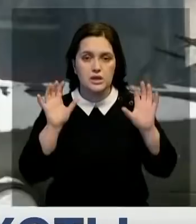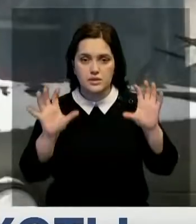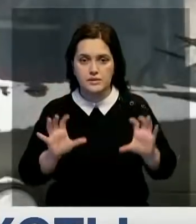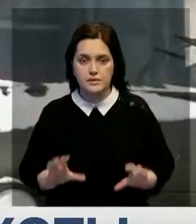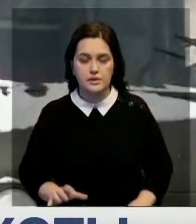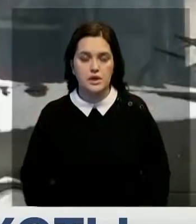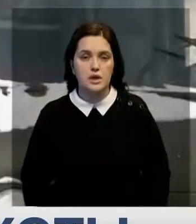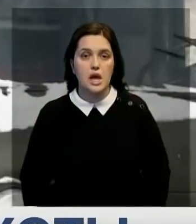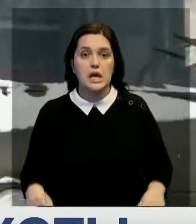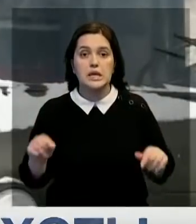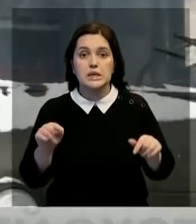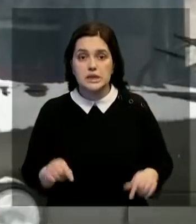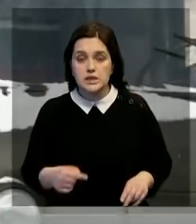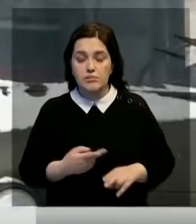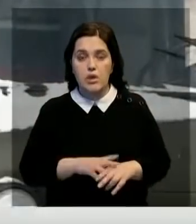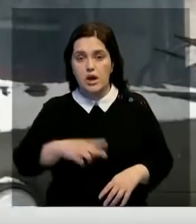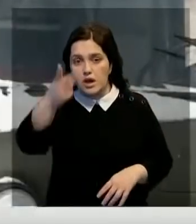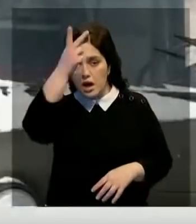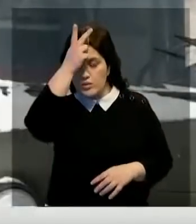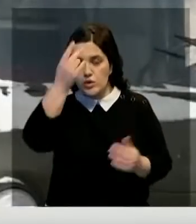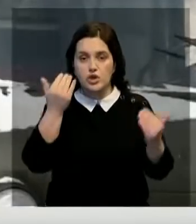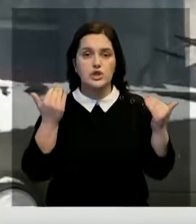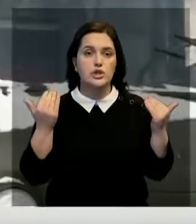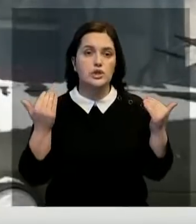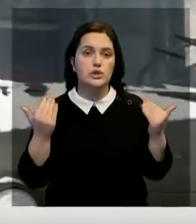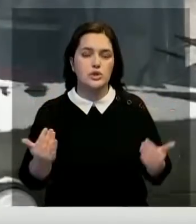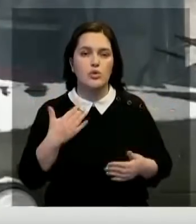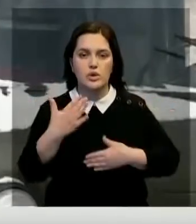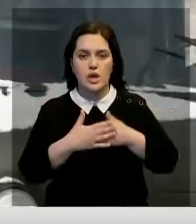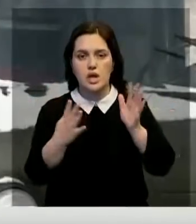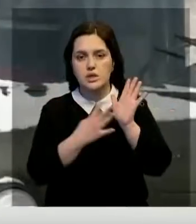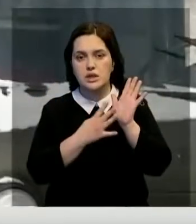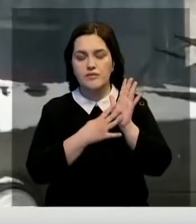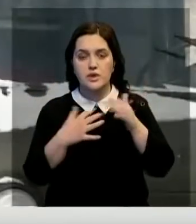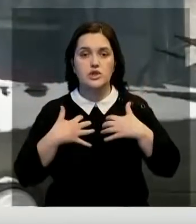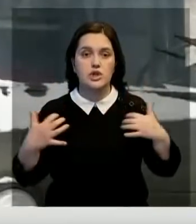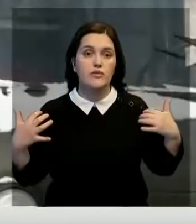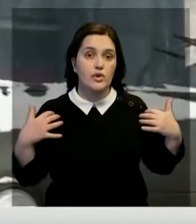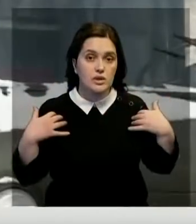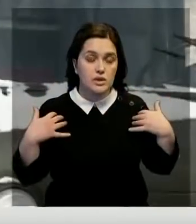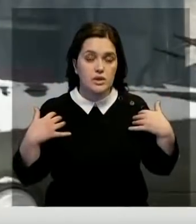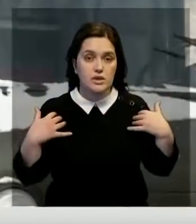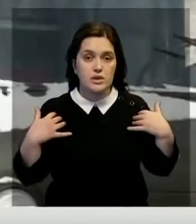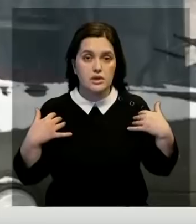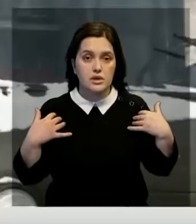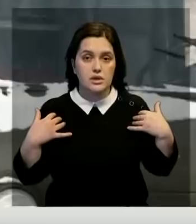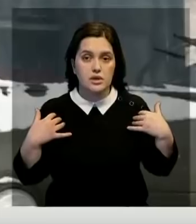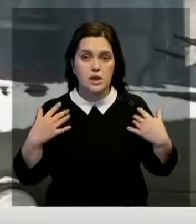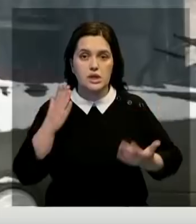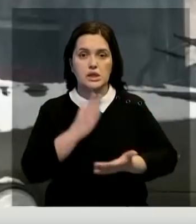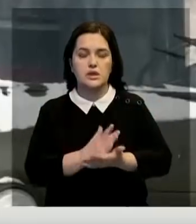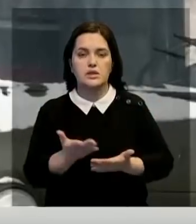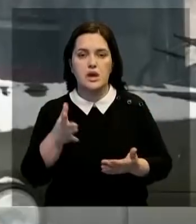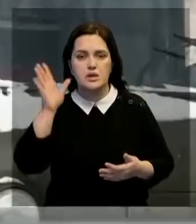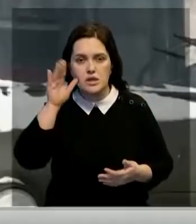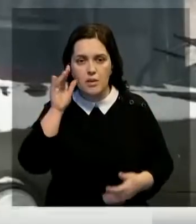Здесь косуля, здесь у меня вот в данный момент, вот здесь вот где-то около 9 особей ходят в этом районе. Есть енотовидная собака,